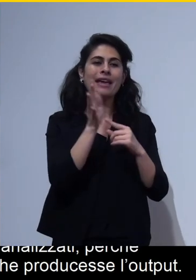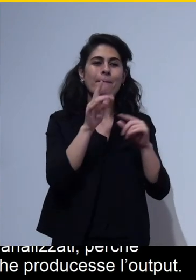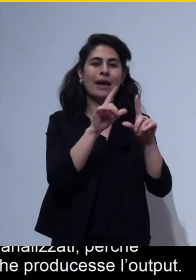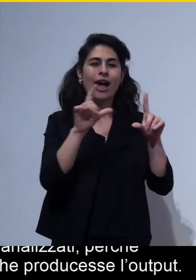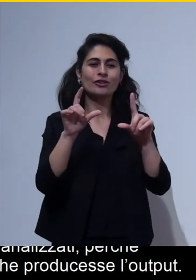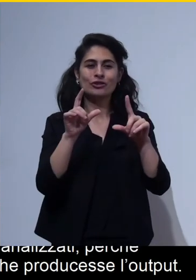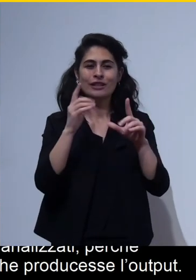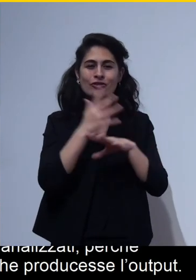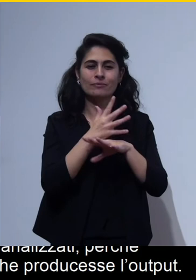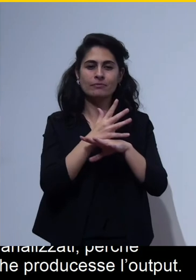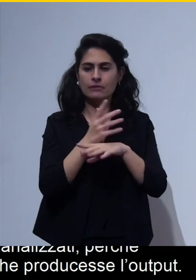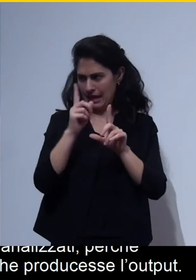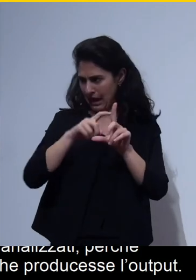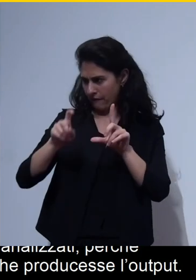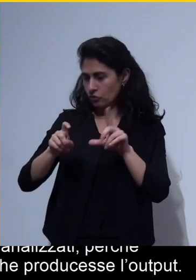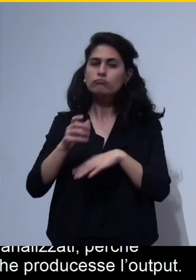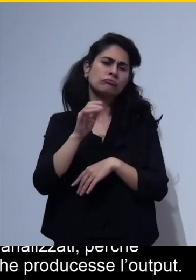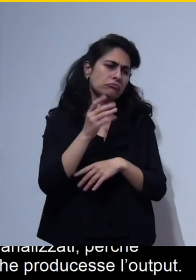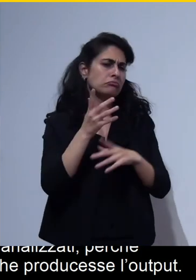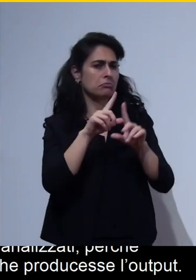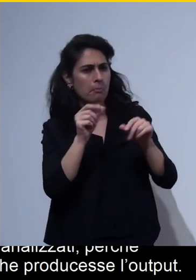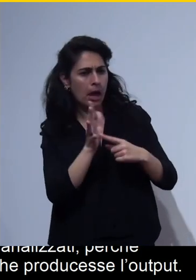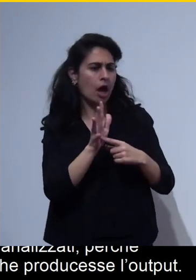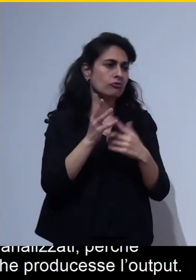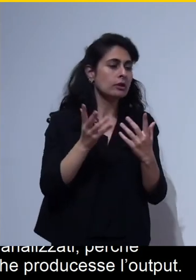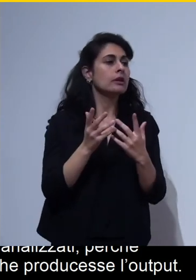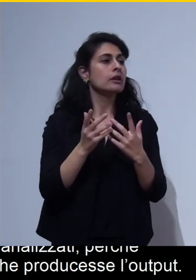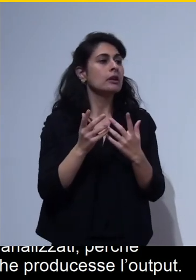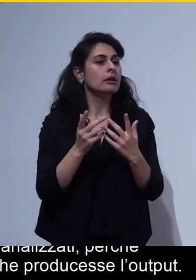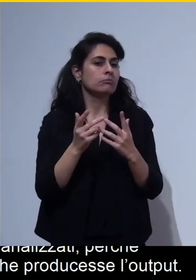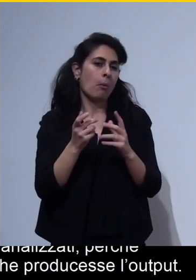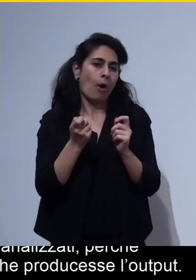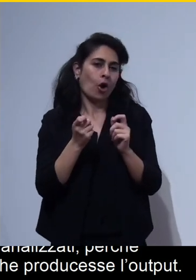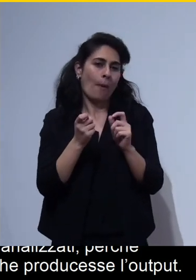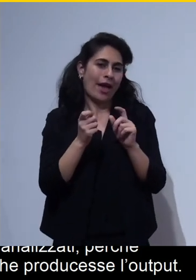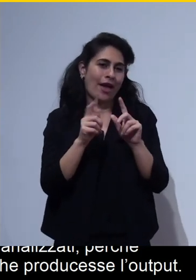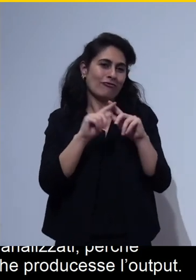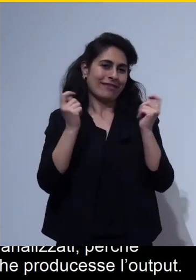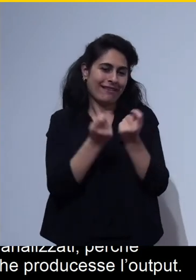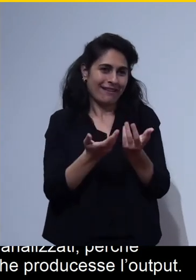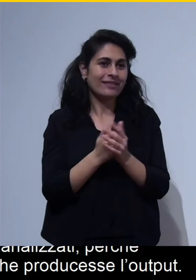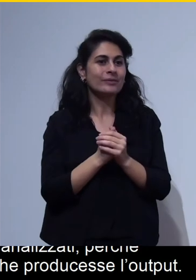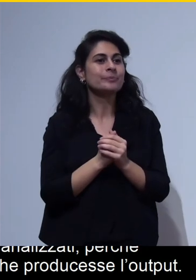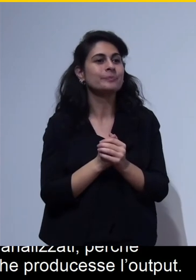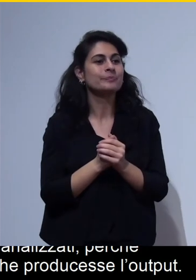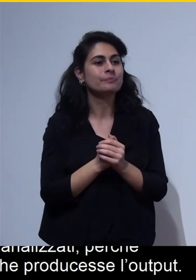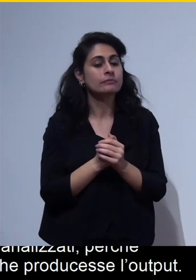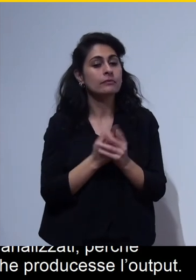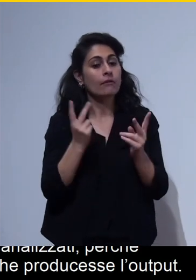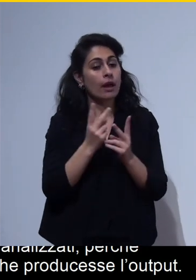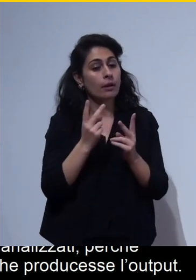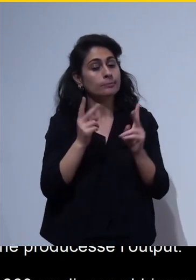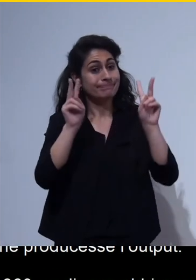grafici immagini sì a 360 gradi non abbiamo approfondito il tema